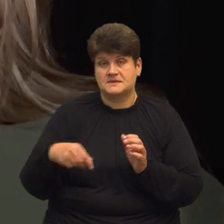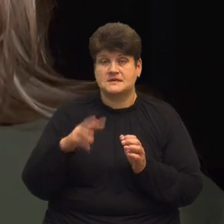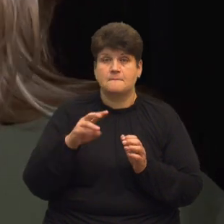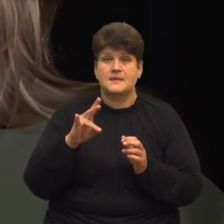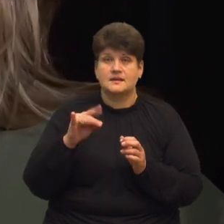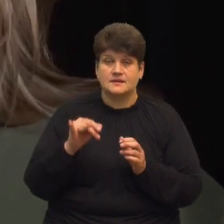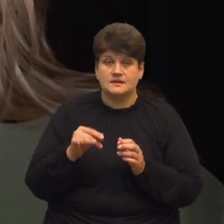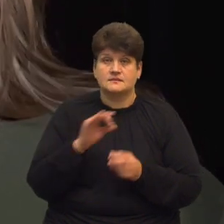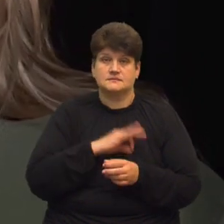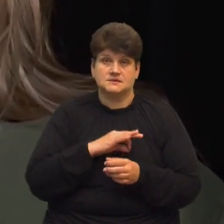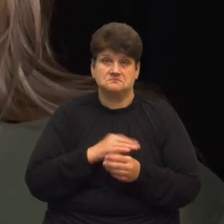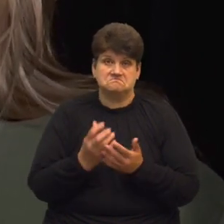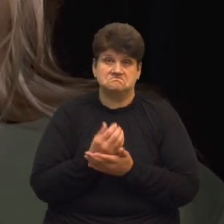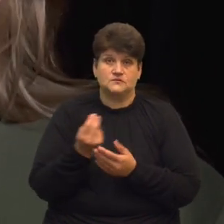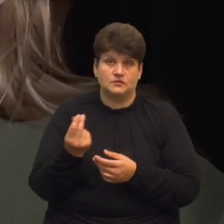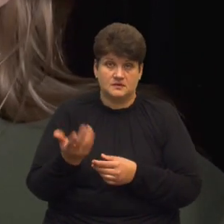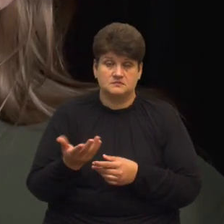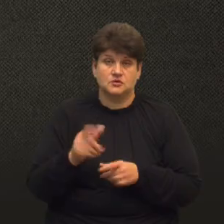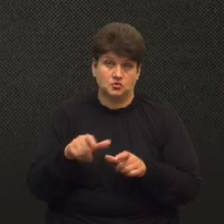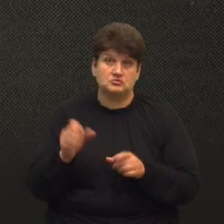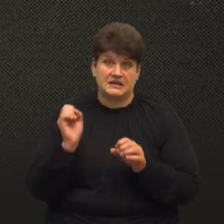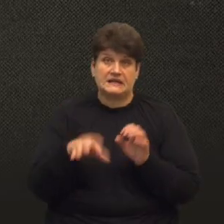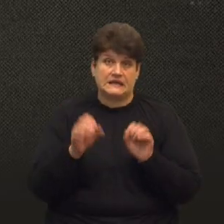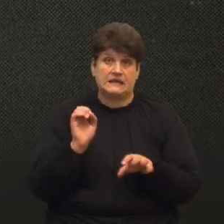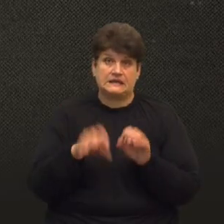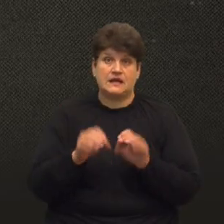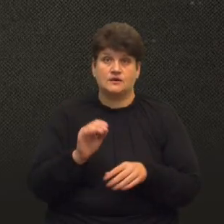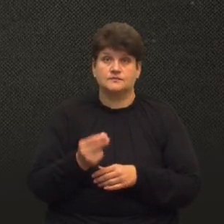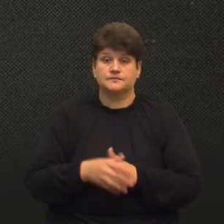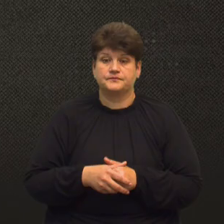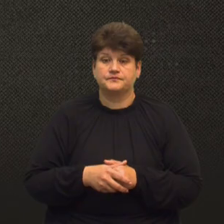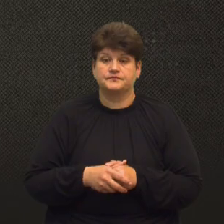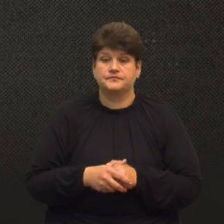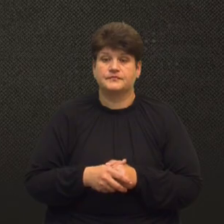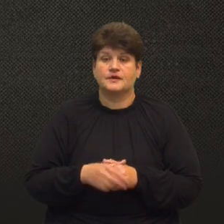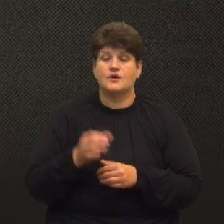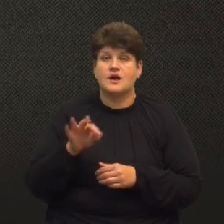Це спрацювало, люди кидають донати Оля, твоя міна